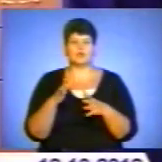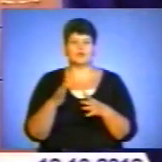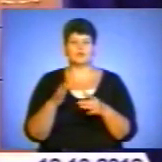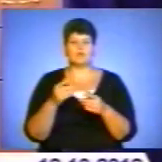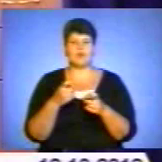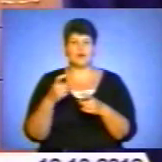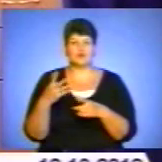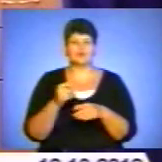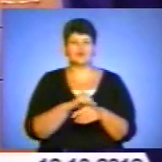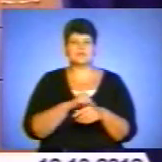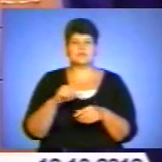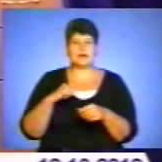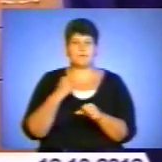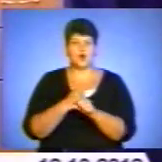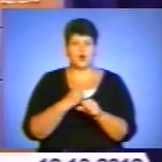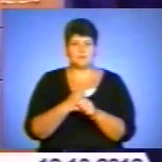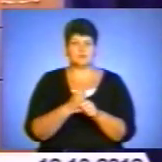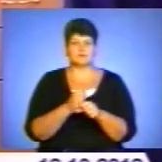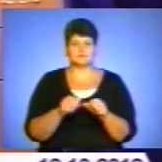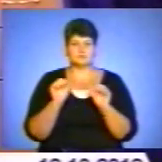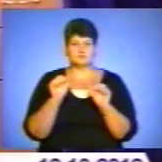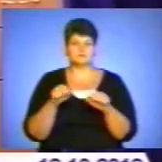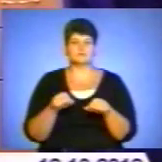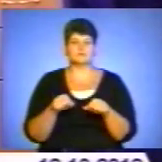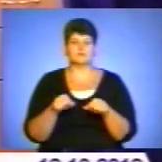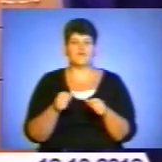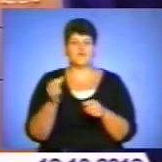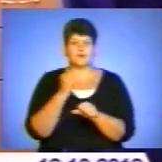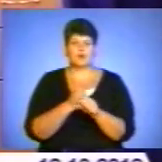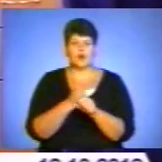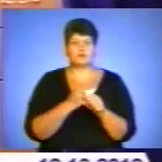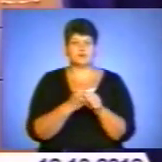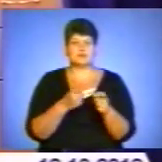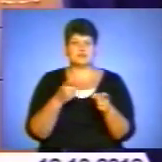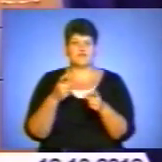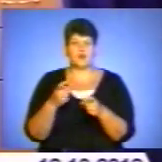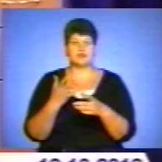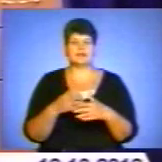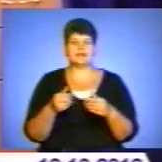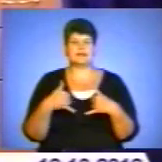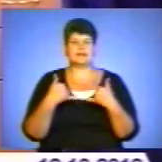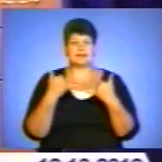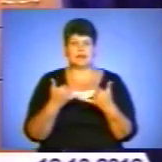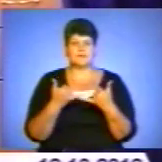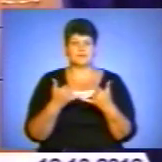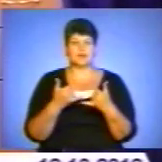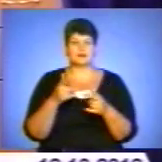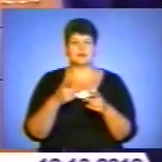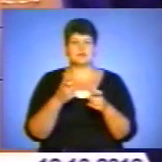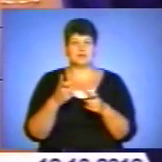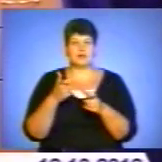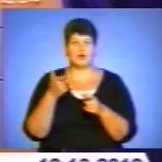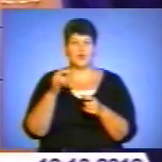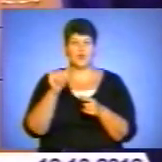тому що саморобним способом було виготовлено ствол, який призначений для стрільби гумовими патронами, а